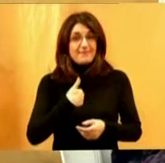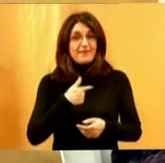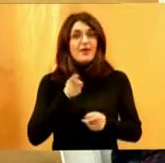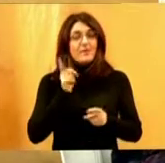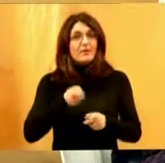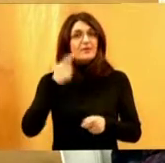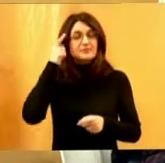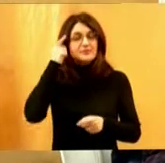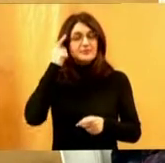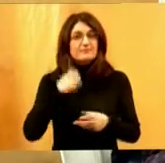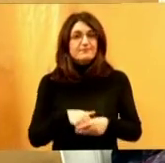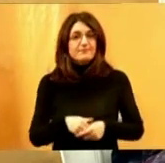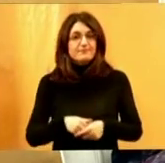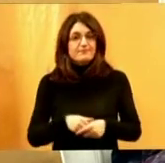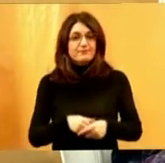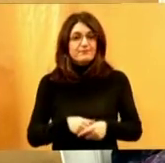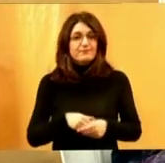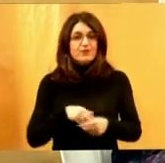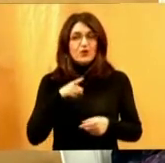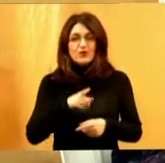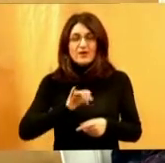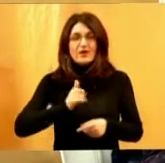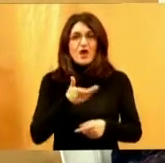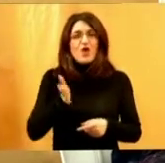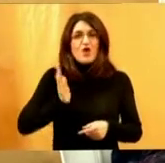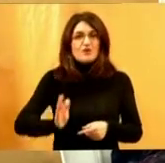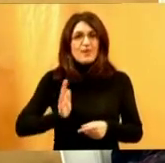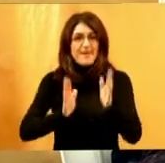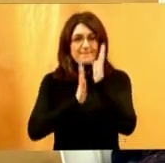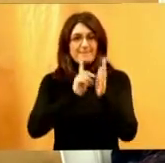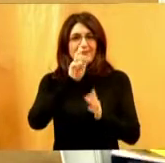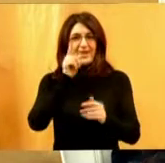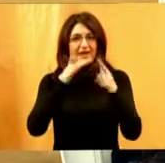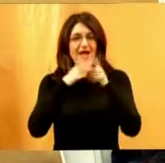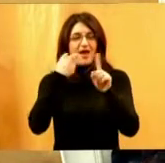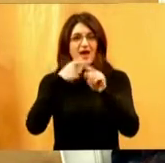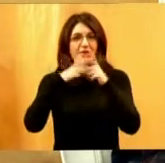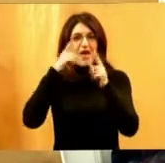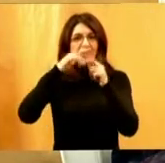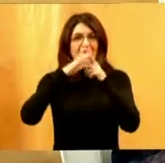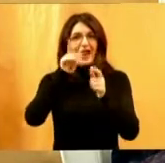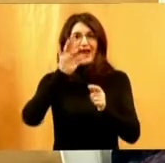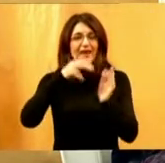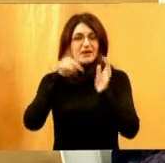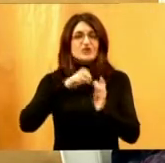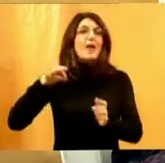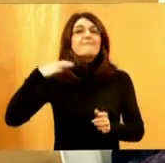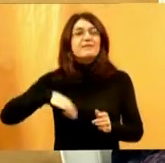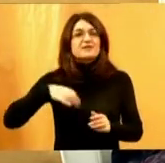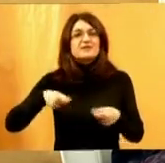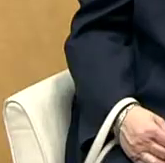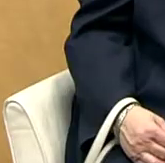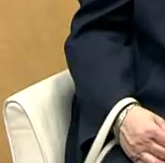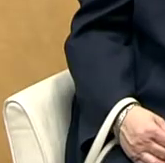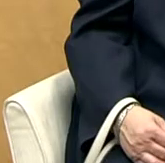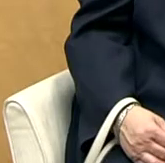znate. A to je gospođu Miru Katalenič, presjednicu udruge za